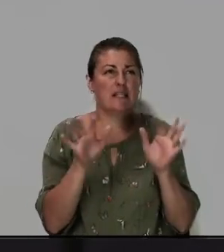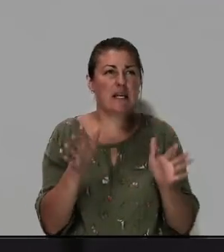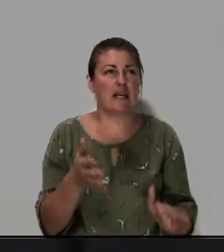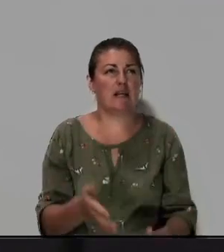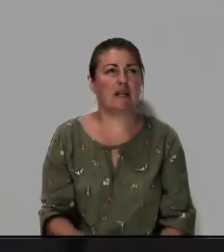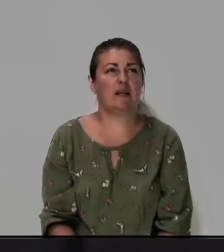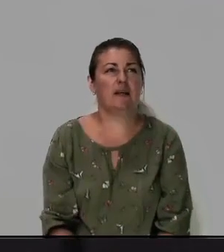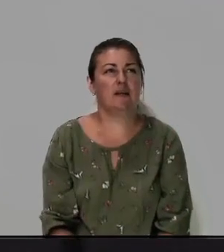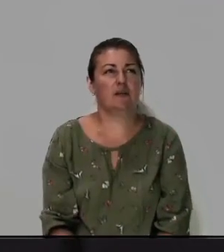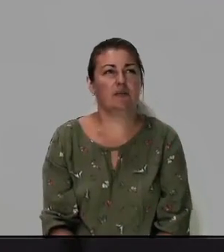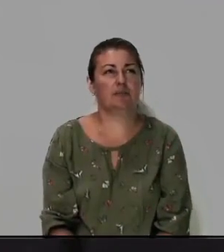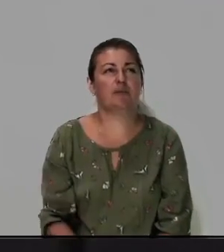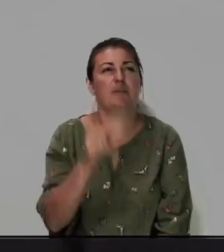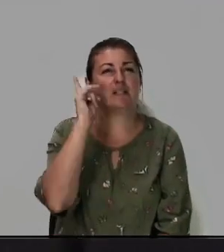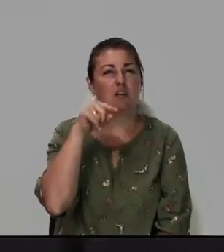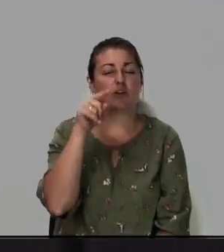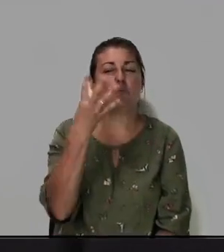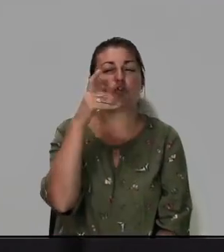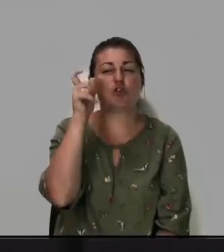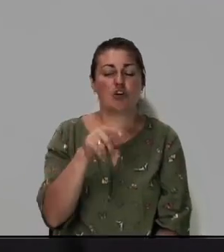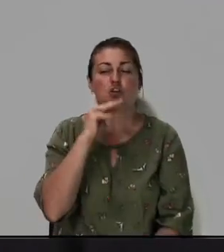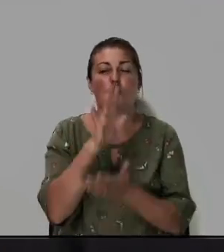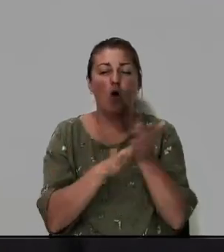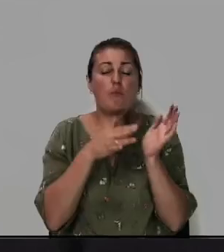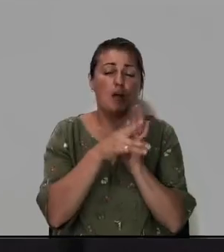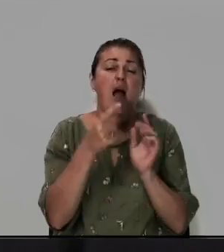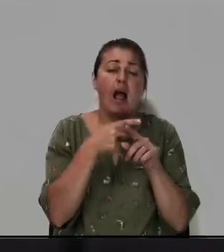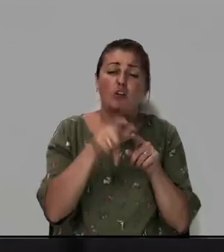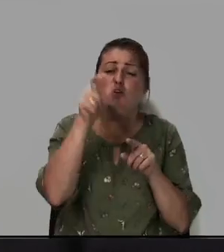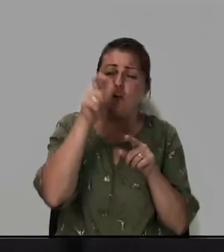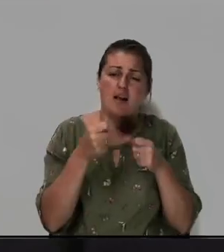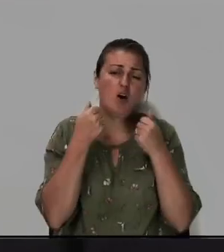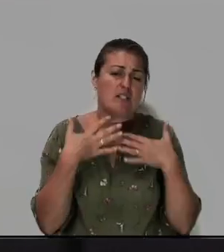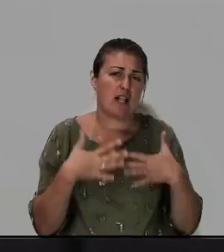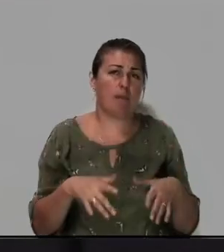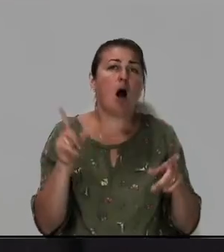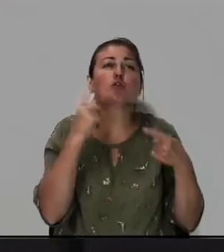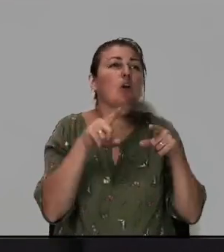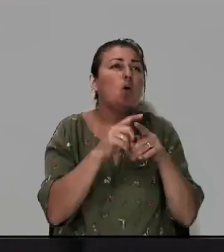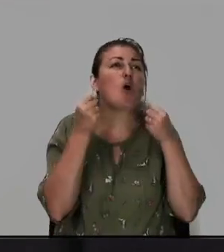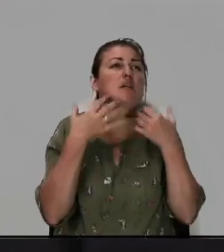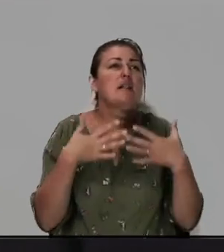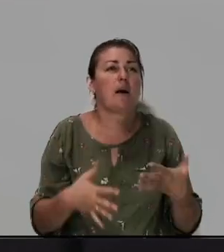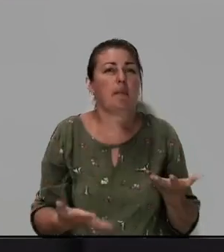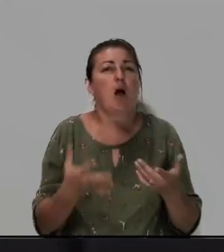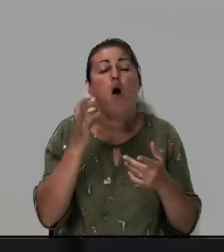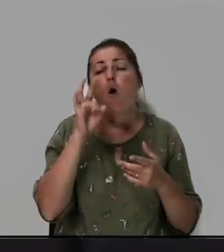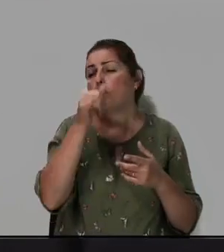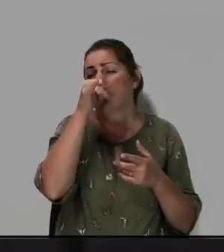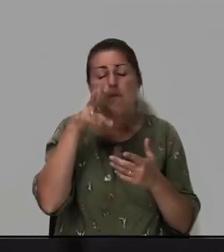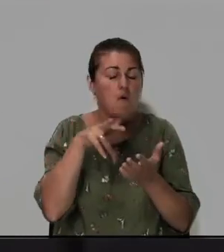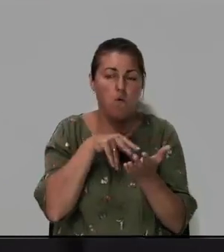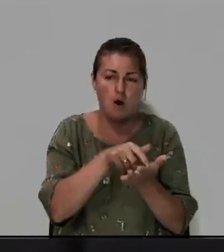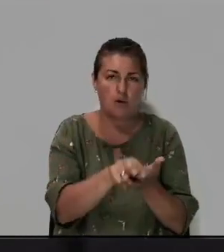4 человека через кровлю пустили то есть этот человек расслабленный что такое расслабленный он не мог ходить